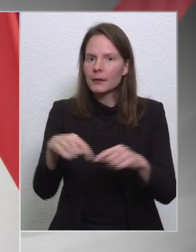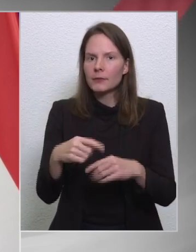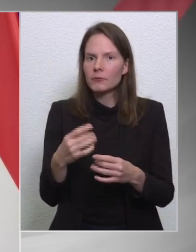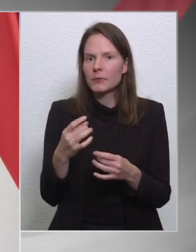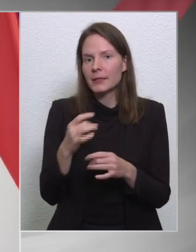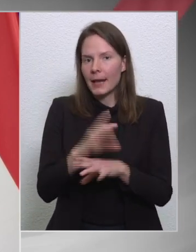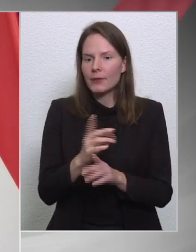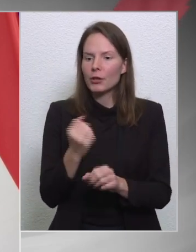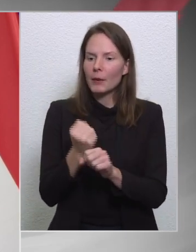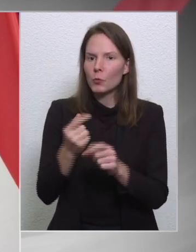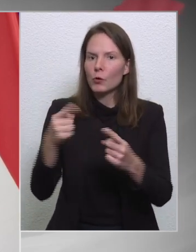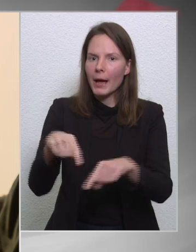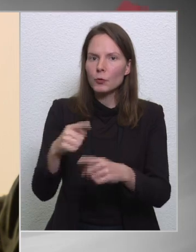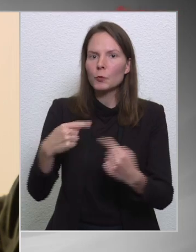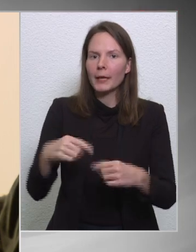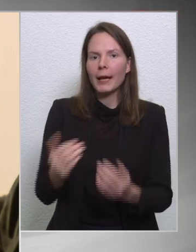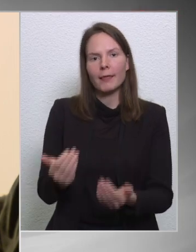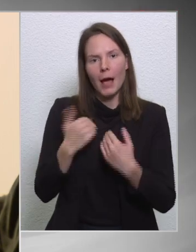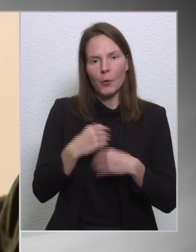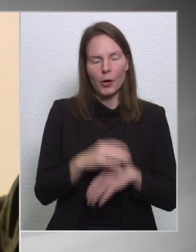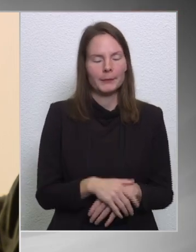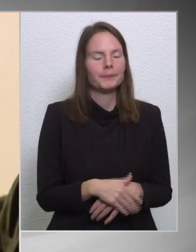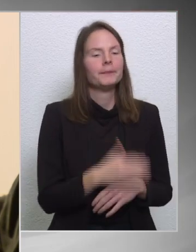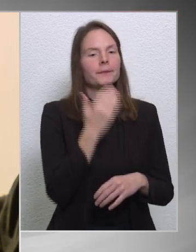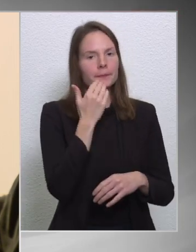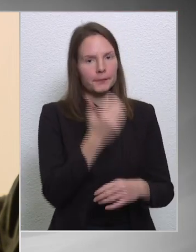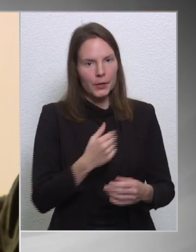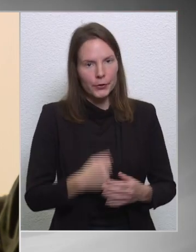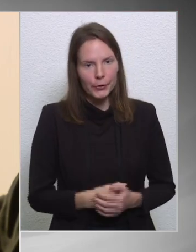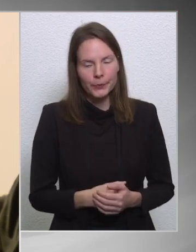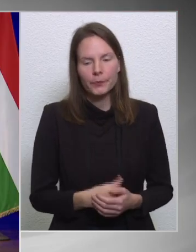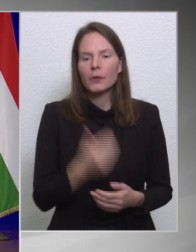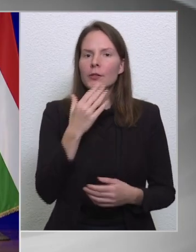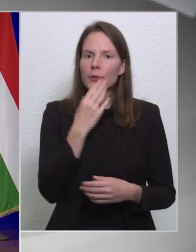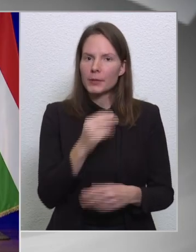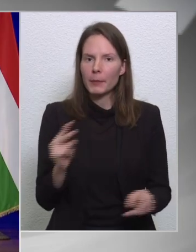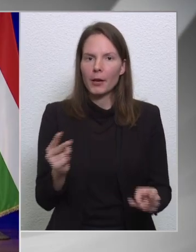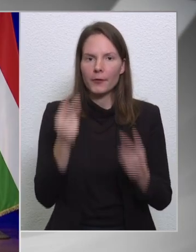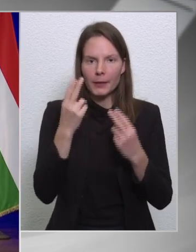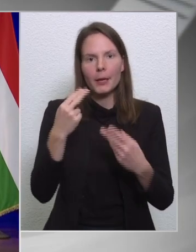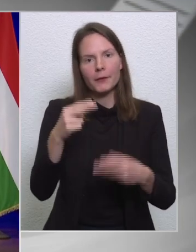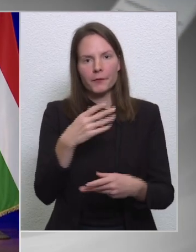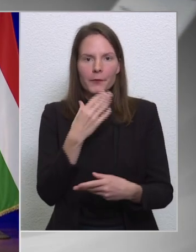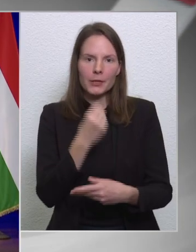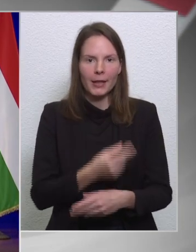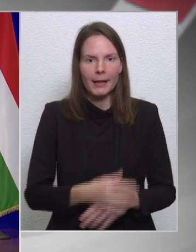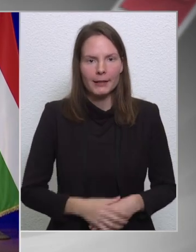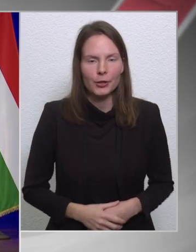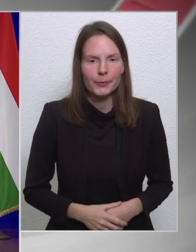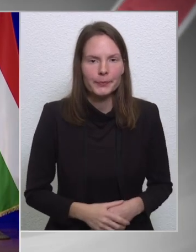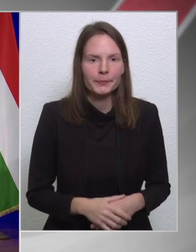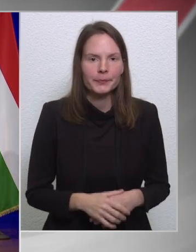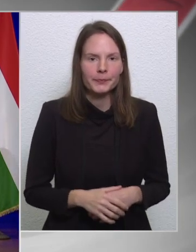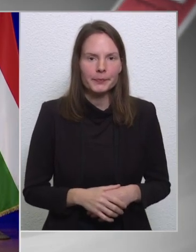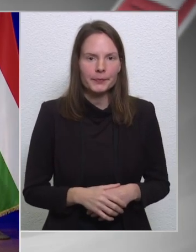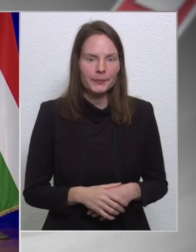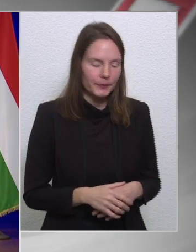támogatnak. Köszönöm. Köszönjük szépen a figyelmüket, viszontáltással. Köszönjük szépen.